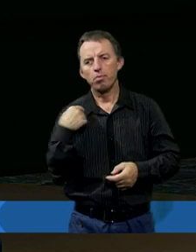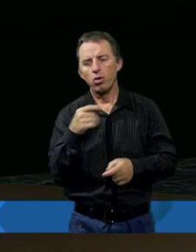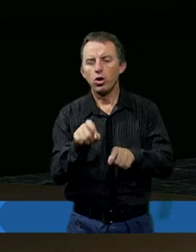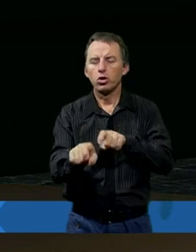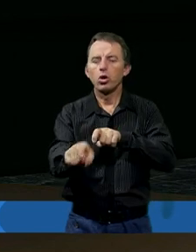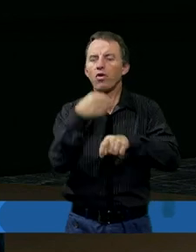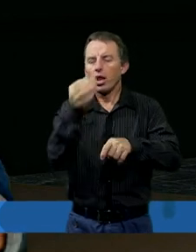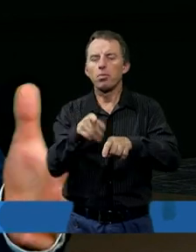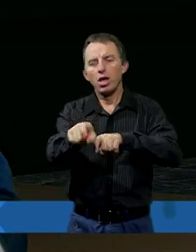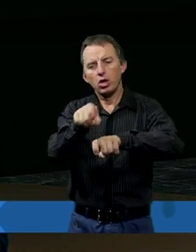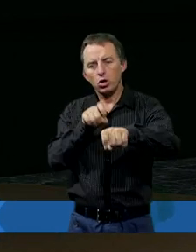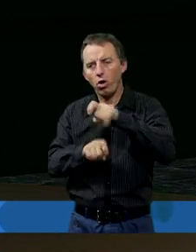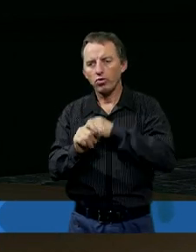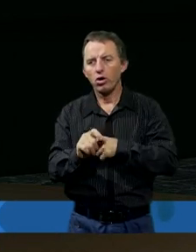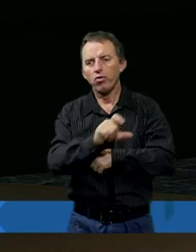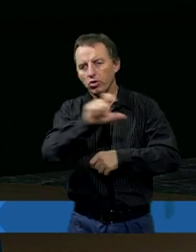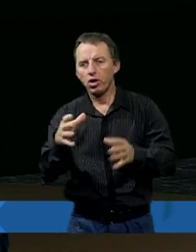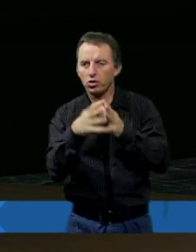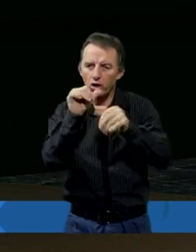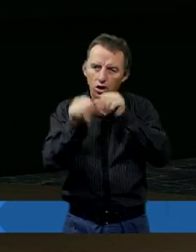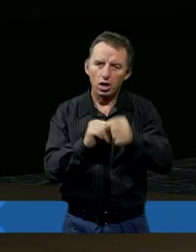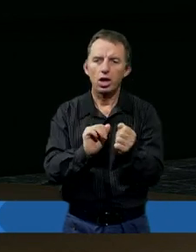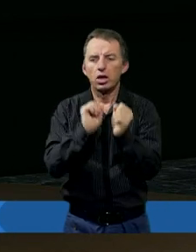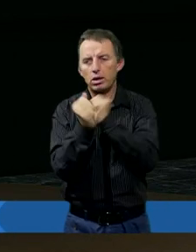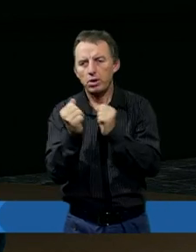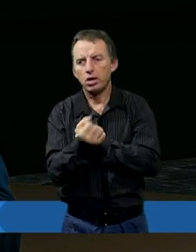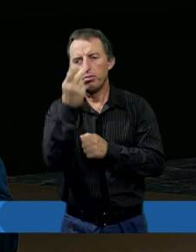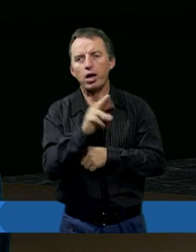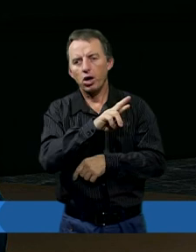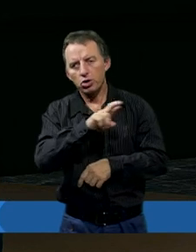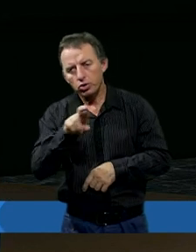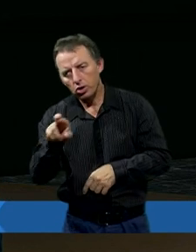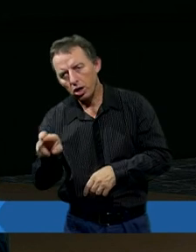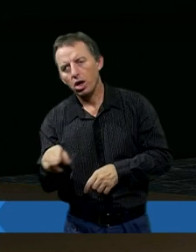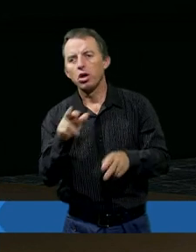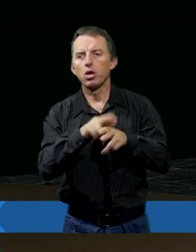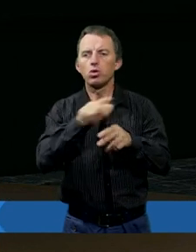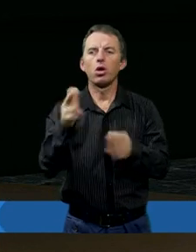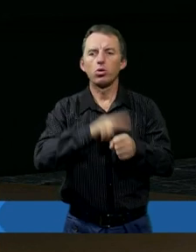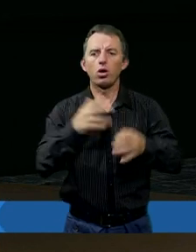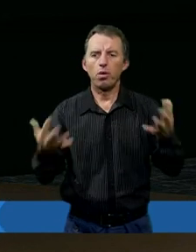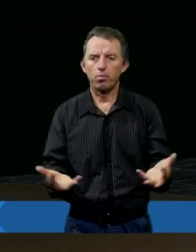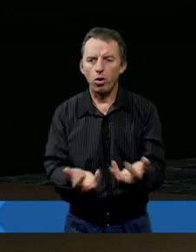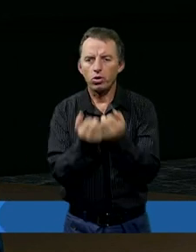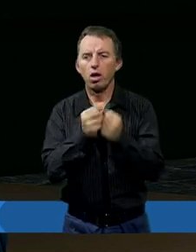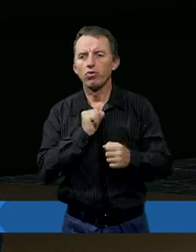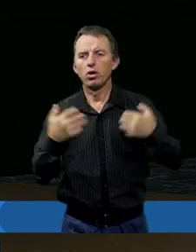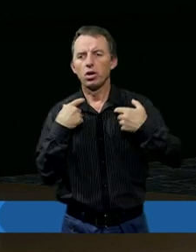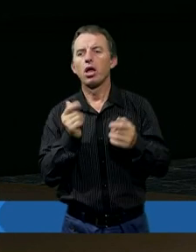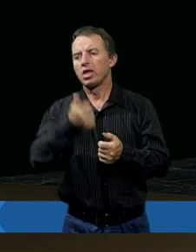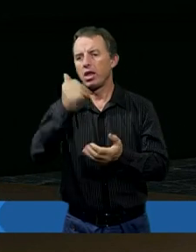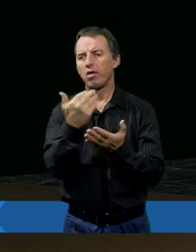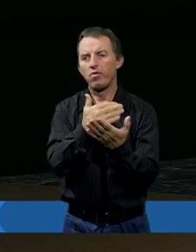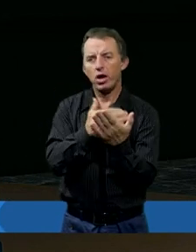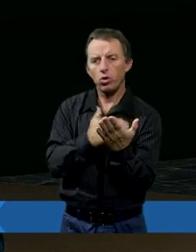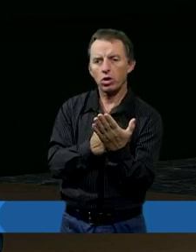cofnąć się w czasie. Załóżmy od 10 lat i zmienić parę rzeczy, tych złych decyzji, które podjąłem w swoim życiu, ale pod